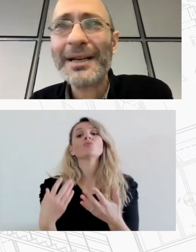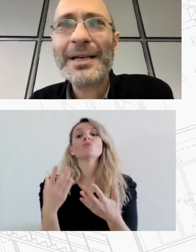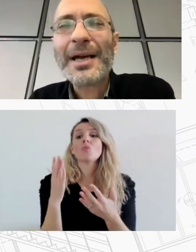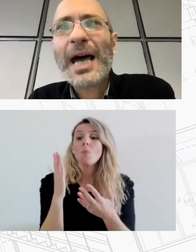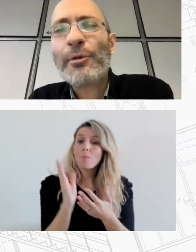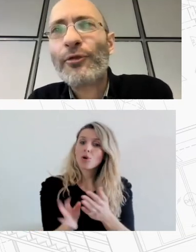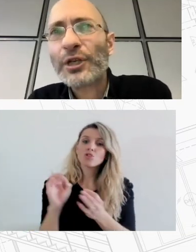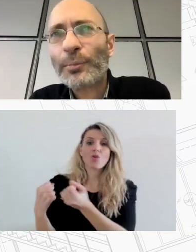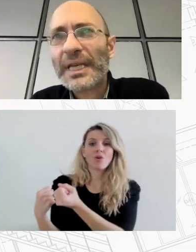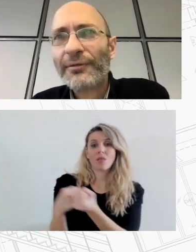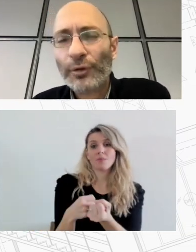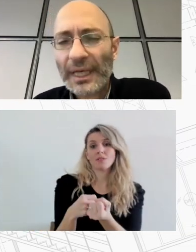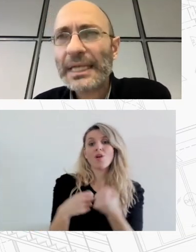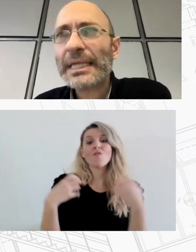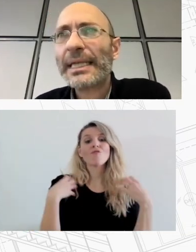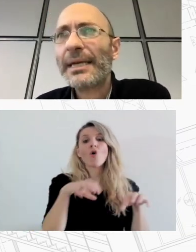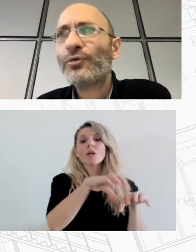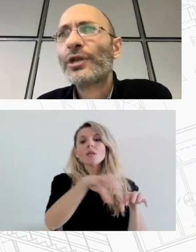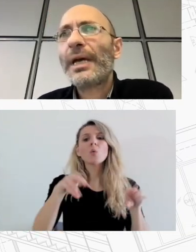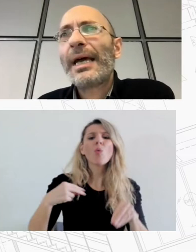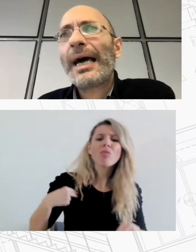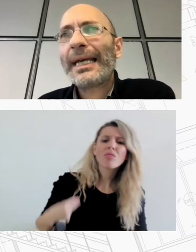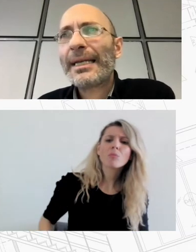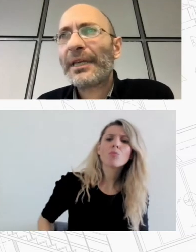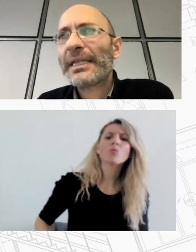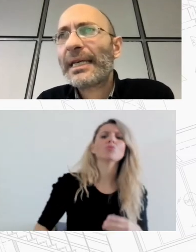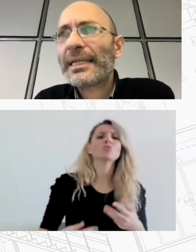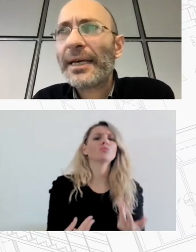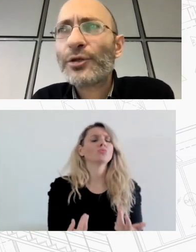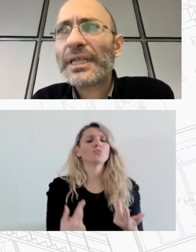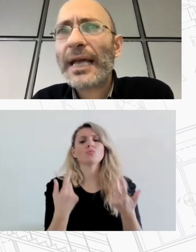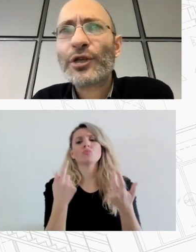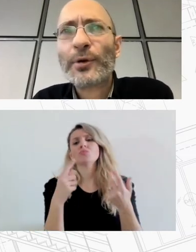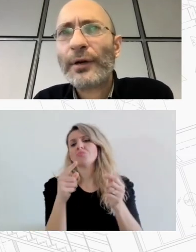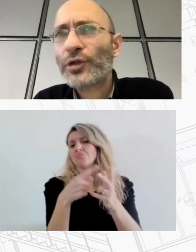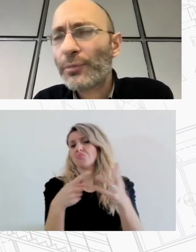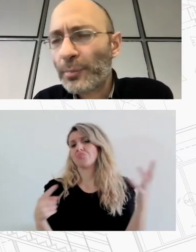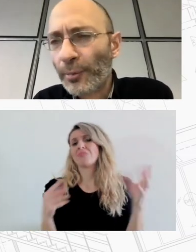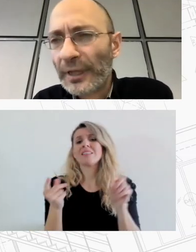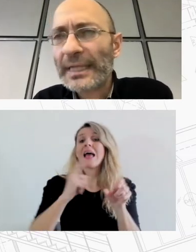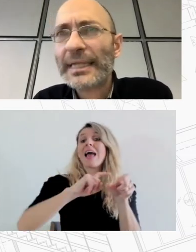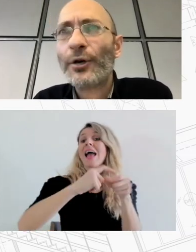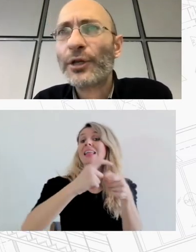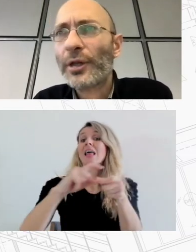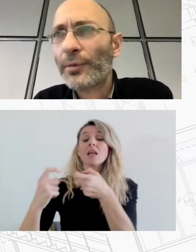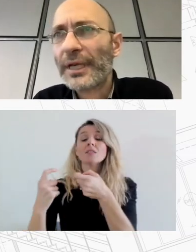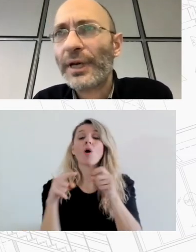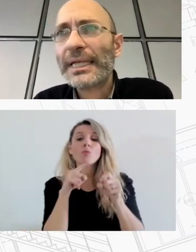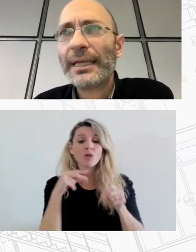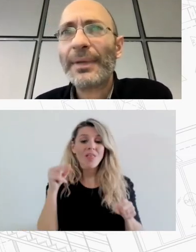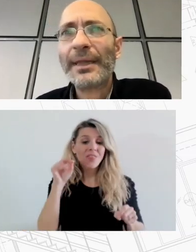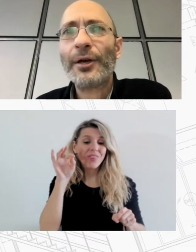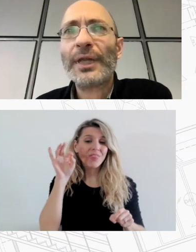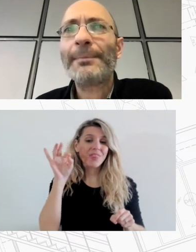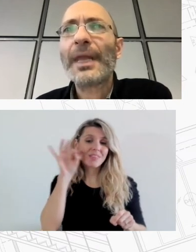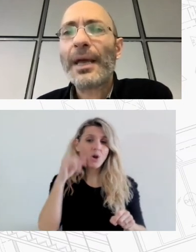πλευρά από φορείς τοπικής αυτοδιοίκησης δήμους αλλά και τις αναπτυξιακές ειστερείες το εστιάζοντας προφανώς δήμος Μητροπολιτής Θεσσαλονίκης το Δήμο Θεσσαλονίκης